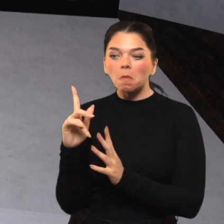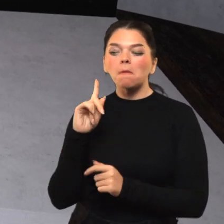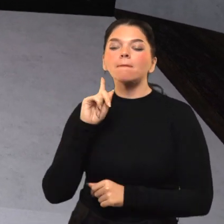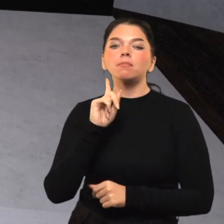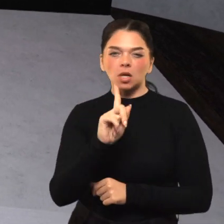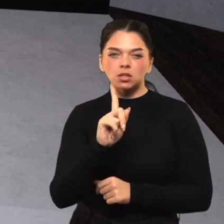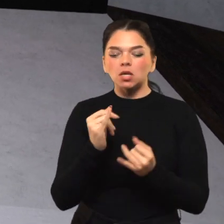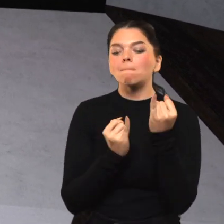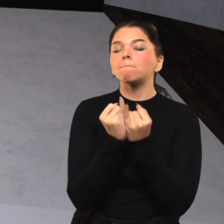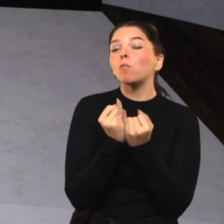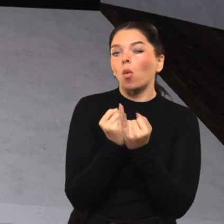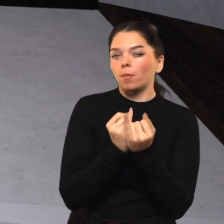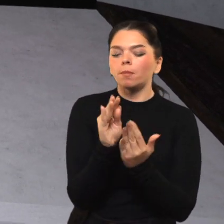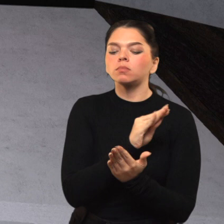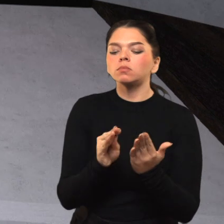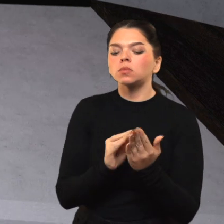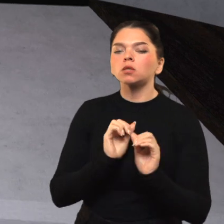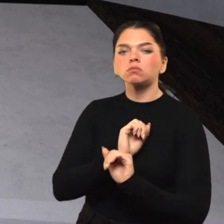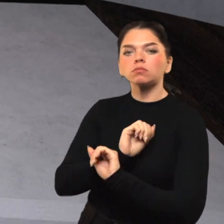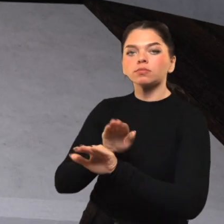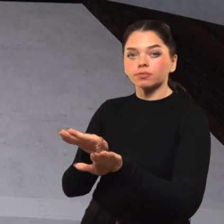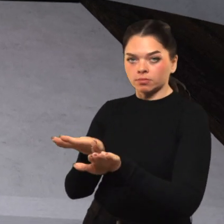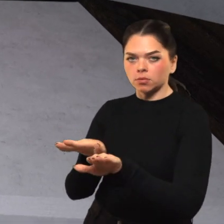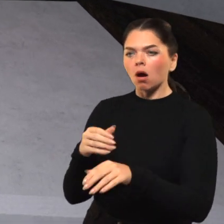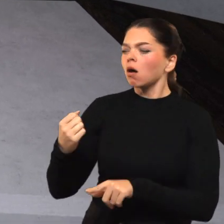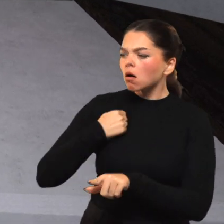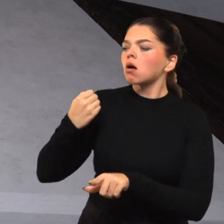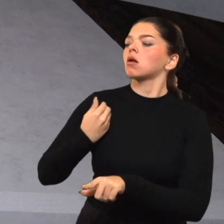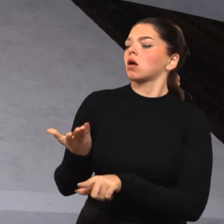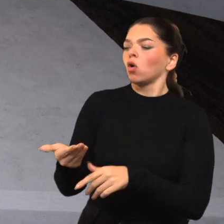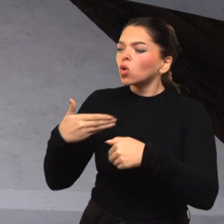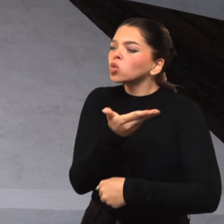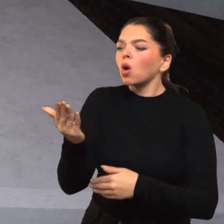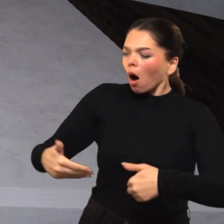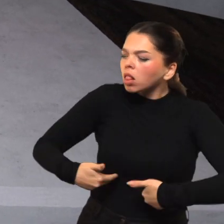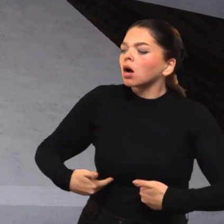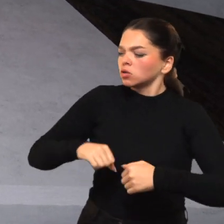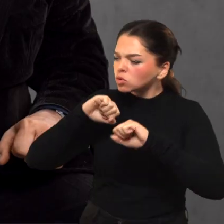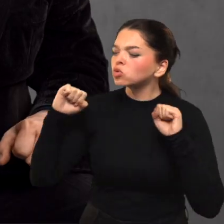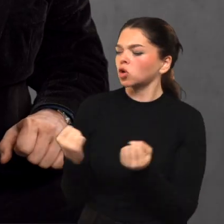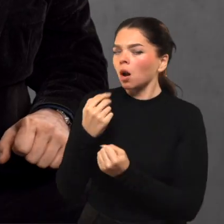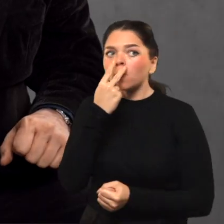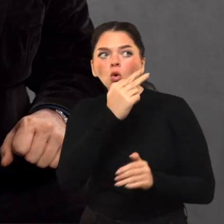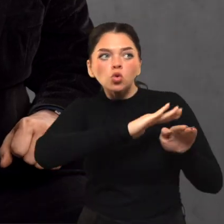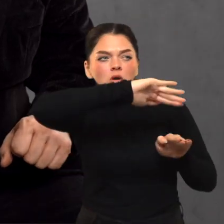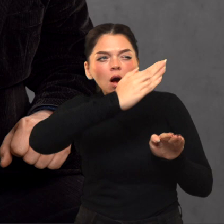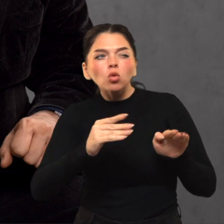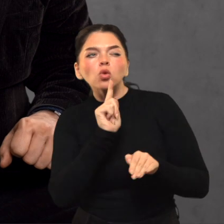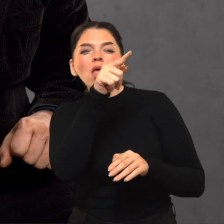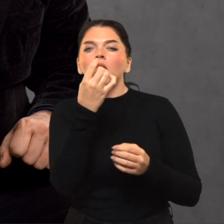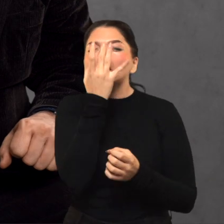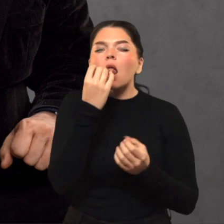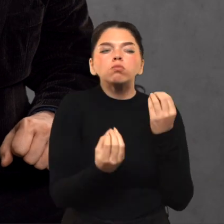jis ten išleido tokį lapelį, kuriame parašė, kareiviai, jis alkani ir su šalia, pažvelkit, už šitų kalnų yra